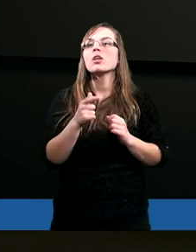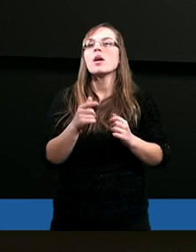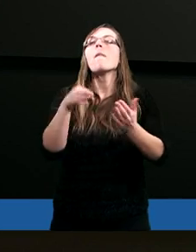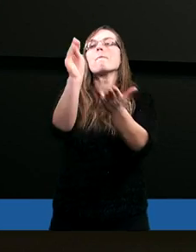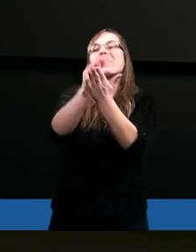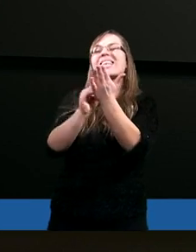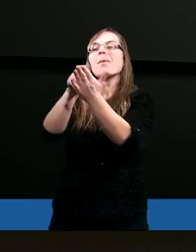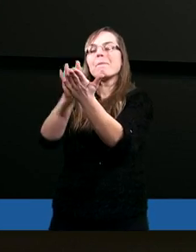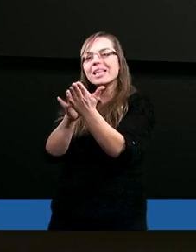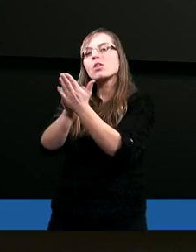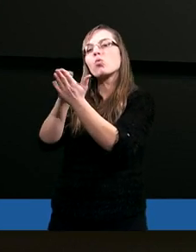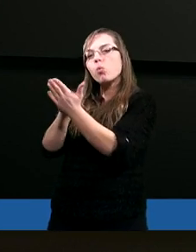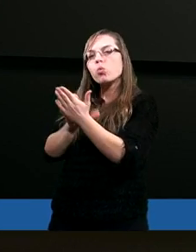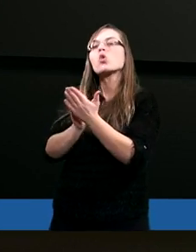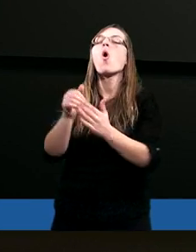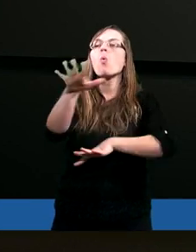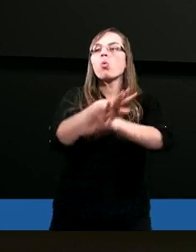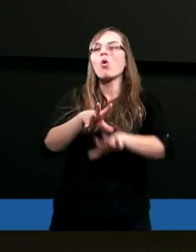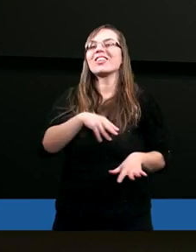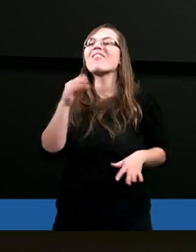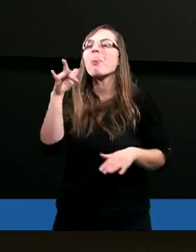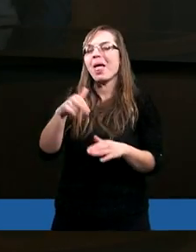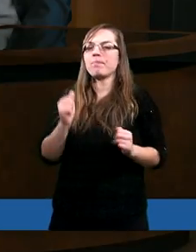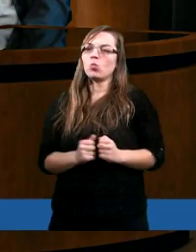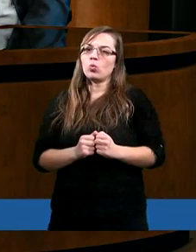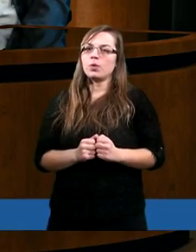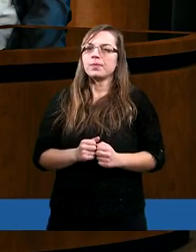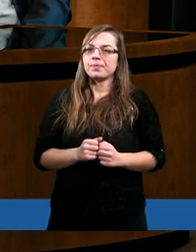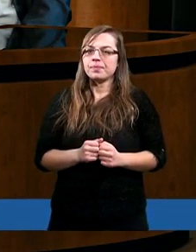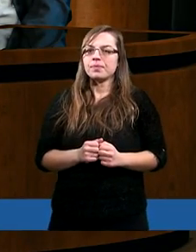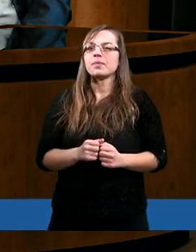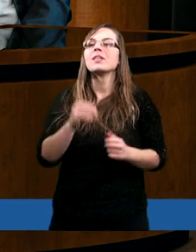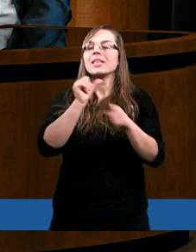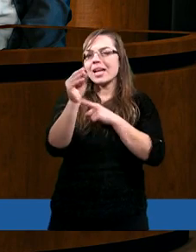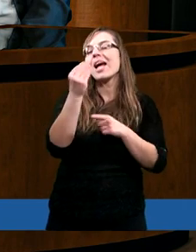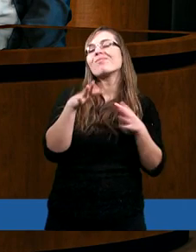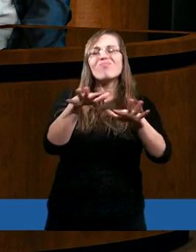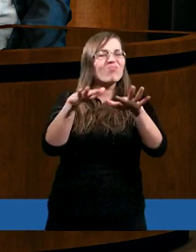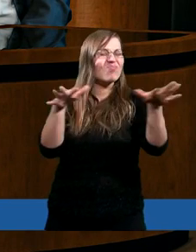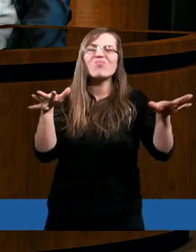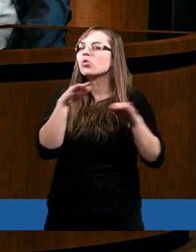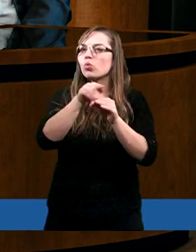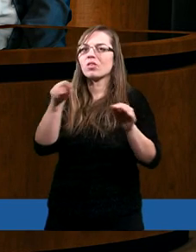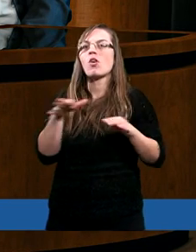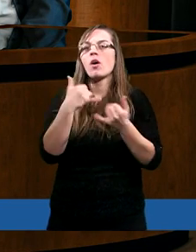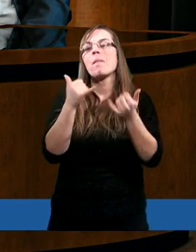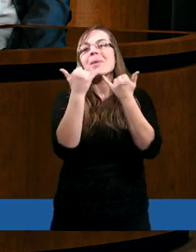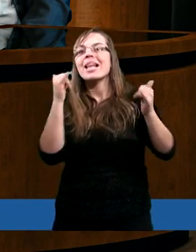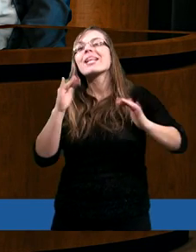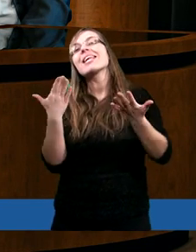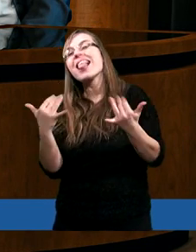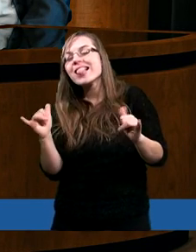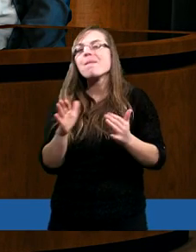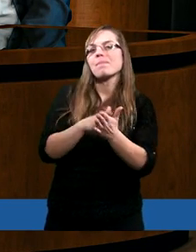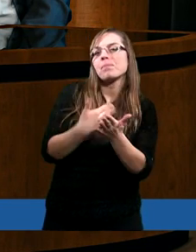przypisują Duchowi Świętemu? No jest ich szereg. Między innymi